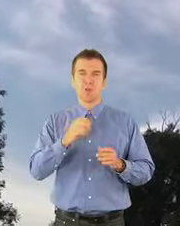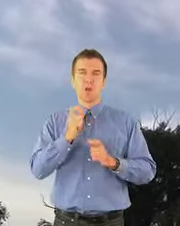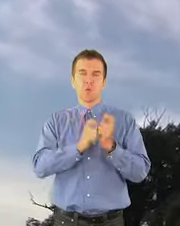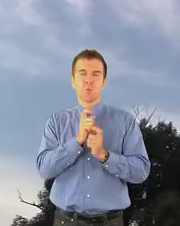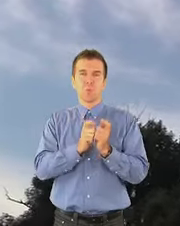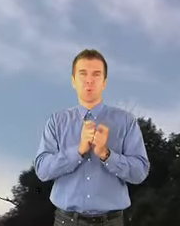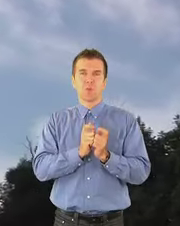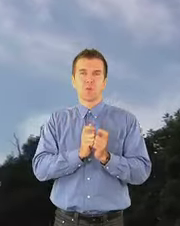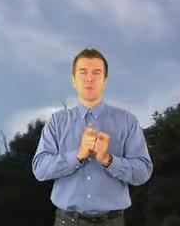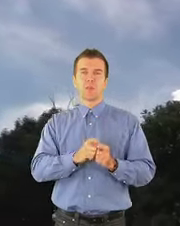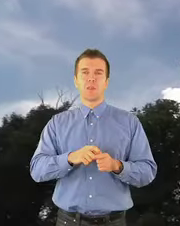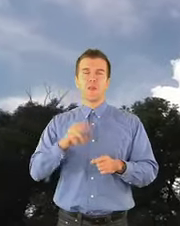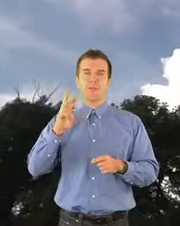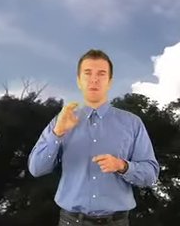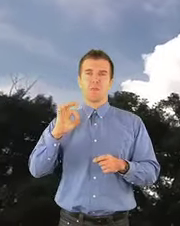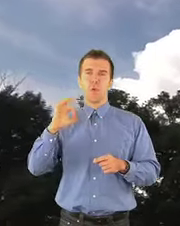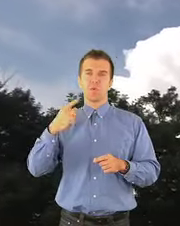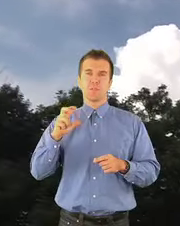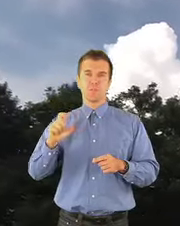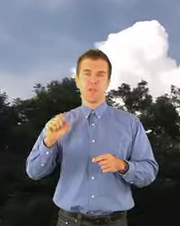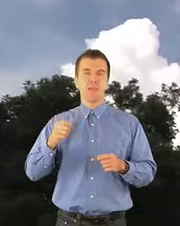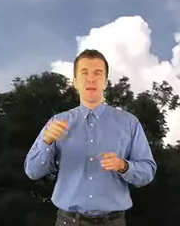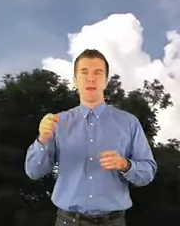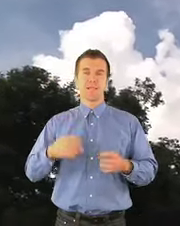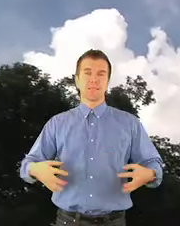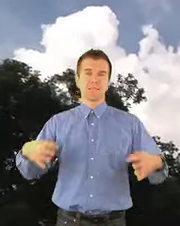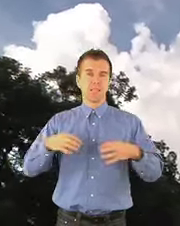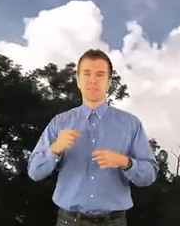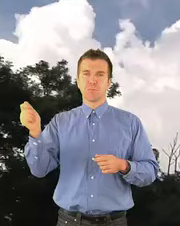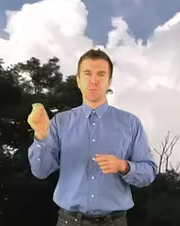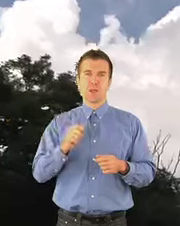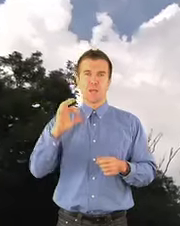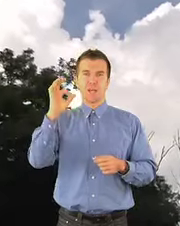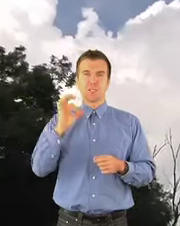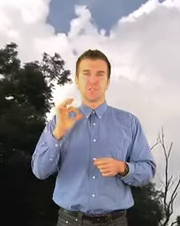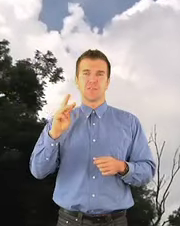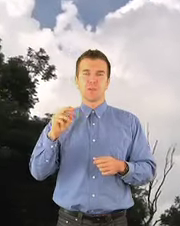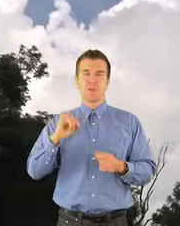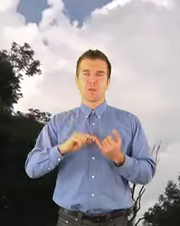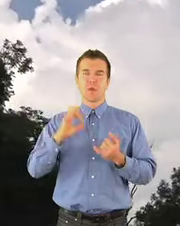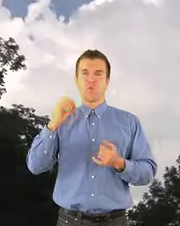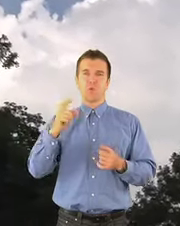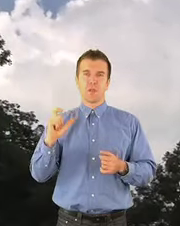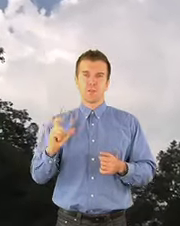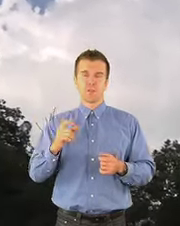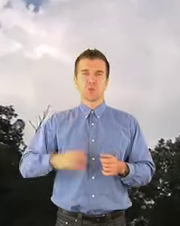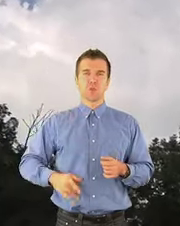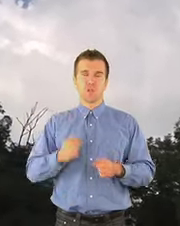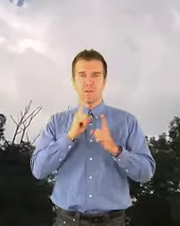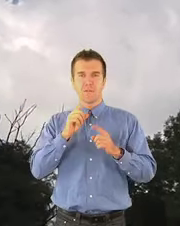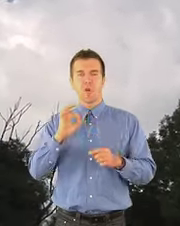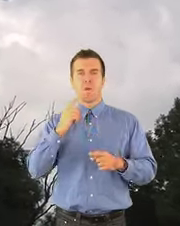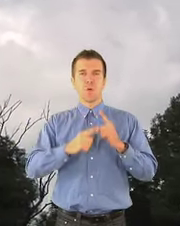księcia Władysława Odonica. Na zjazd nie przyjechali zarówno Świętopełk i Odonic, natomiast książęta dyskutowali o sprawach